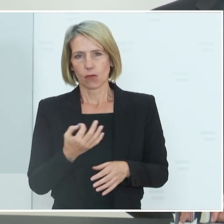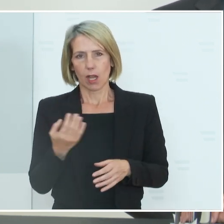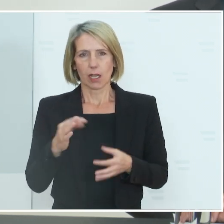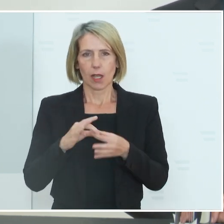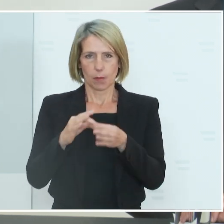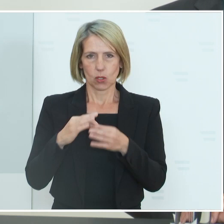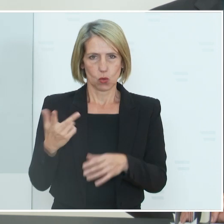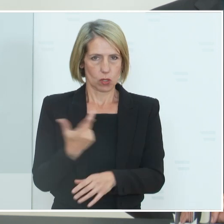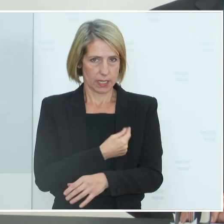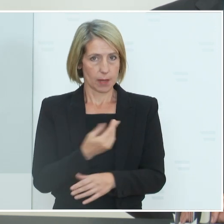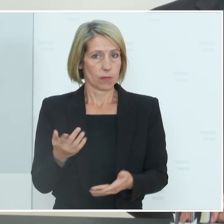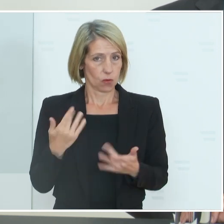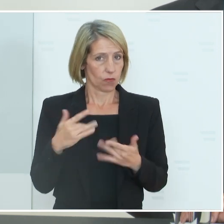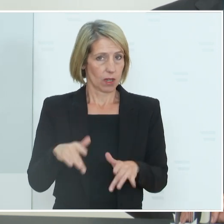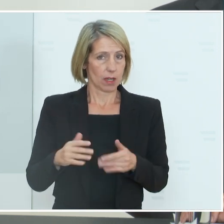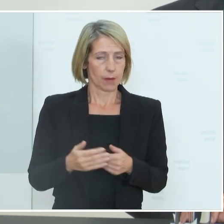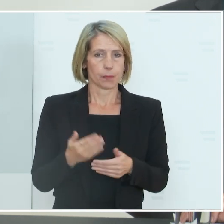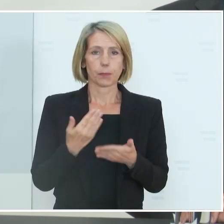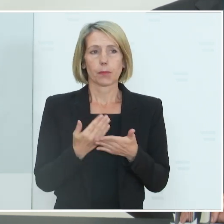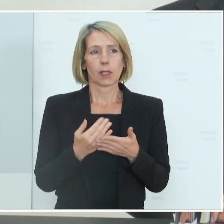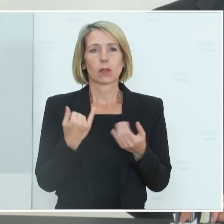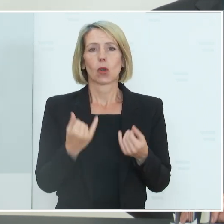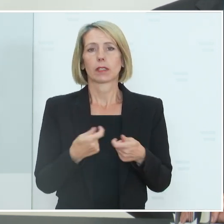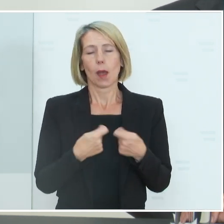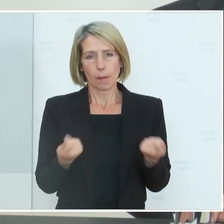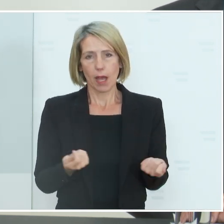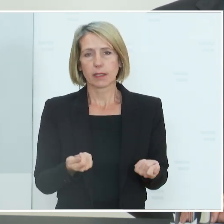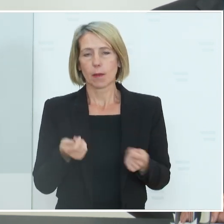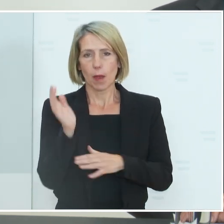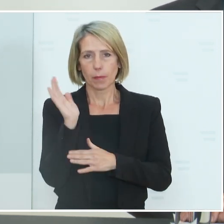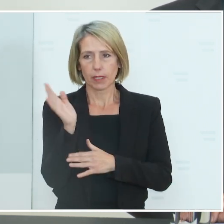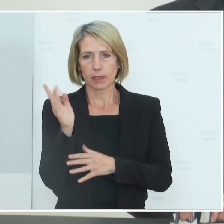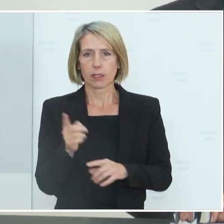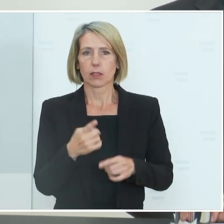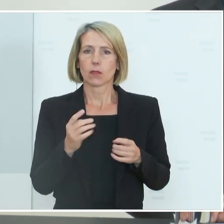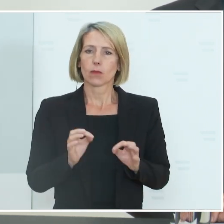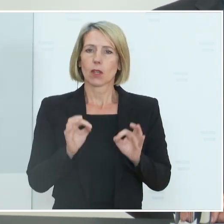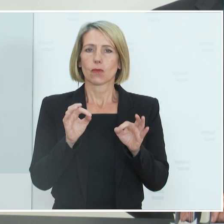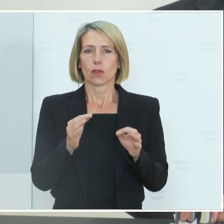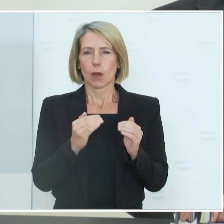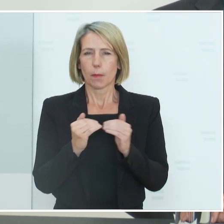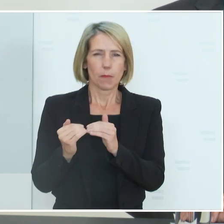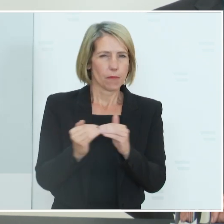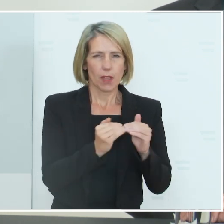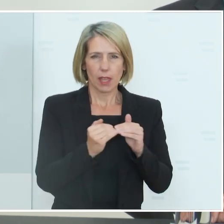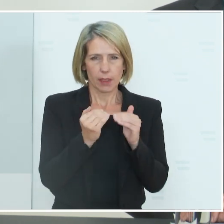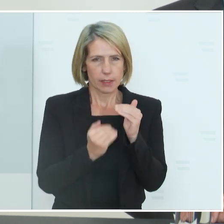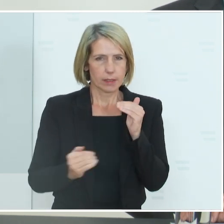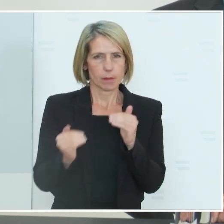Ich bin also überzeugt, dass wir heute eine Maßnahme präsentieren, die nicht nur für mehr Fairness sorgen wird,